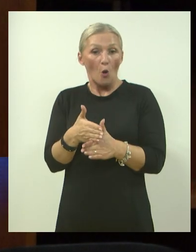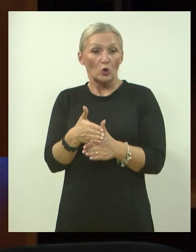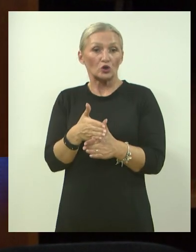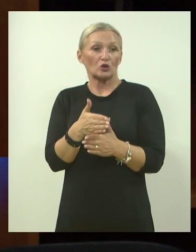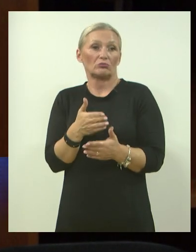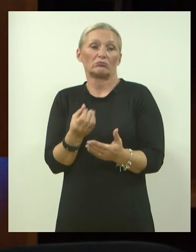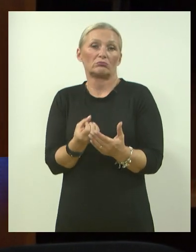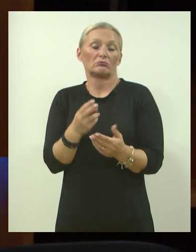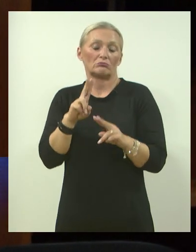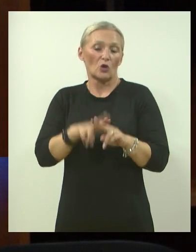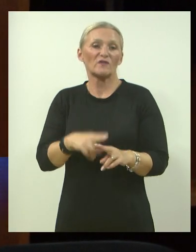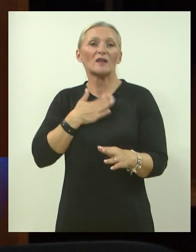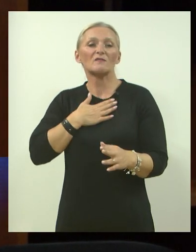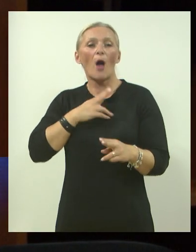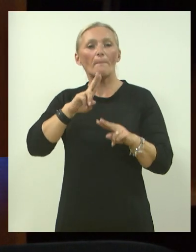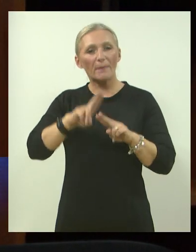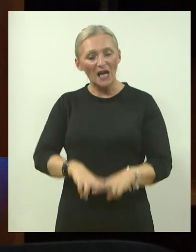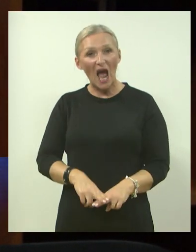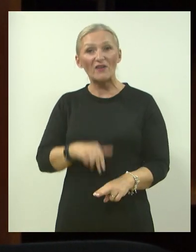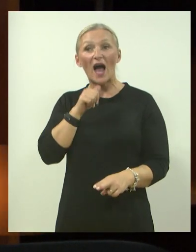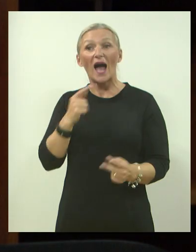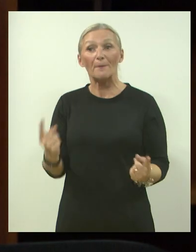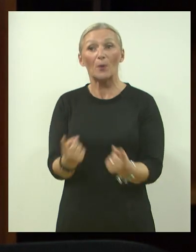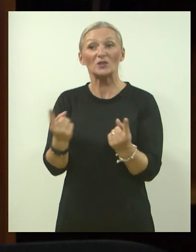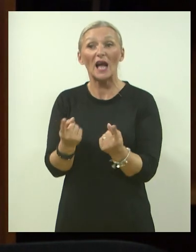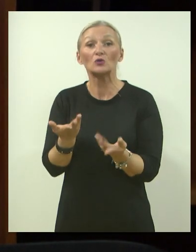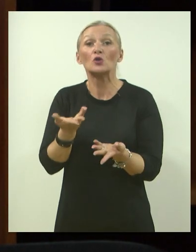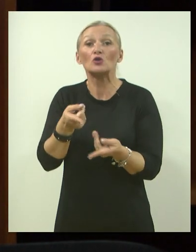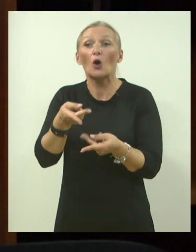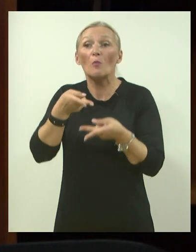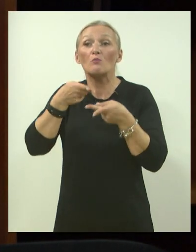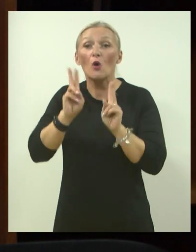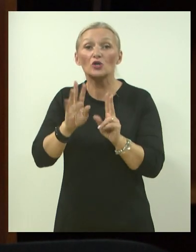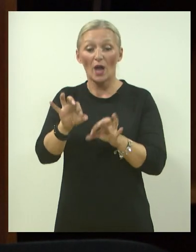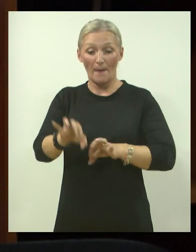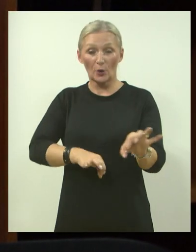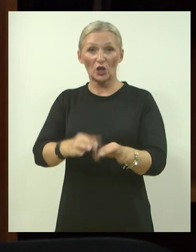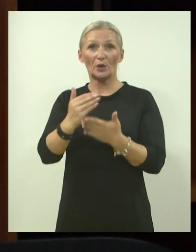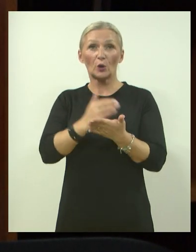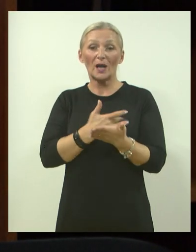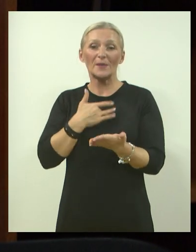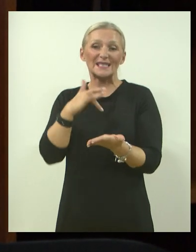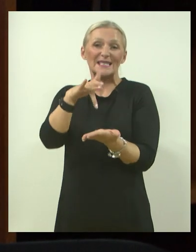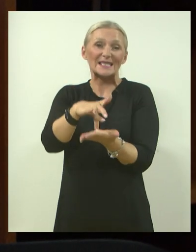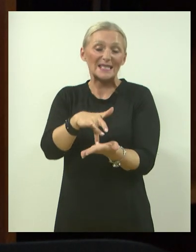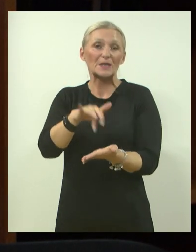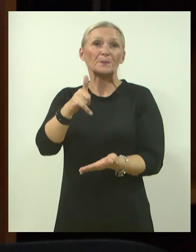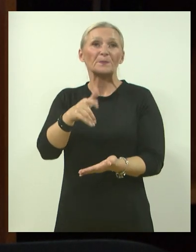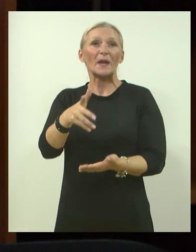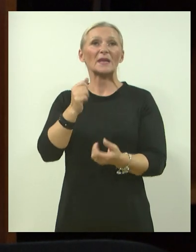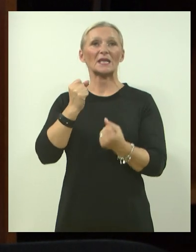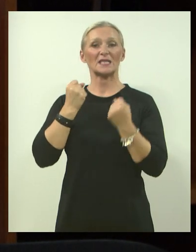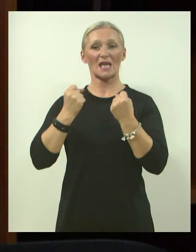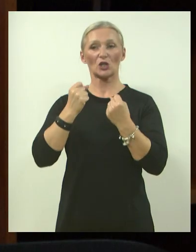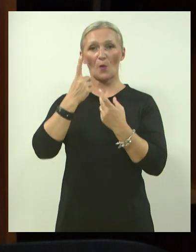više ih potaknute da ostvare svoje mogućnosti. I sve projekte i programe koje provodimo, provodimo s ciljem da jačamo